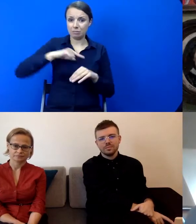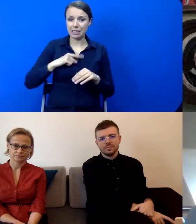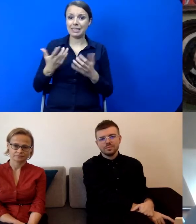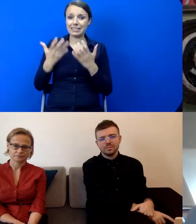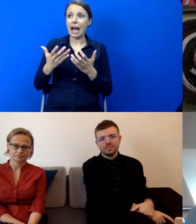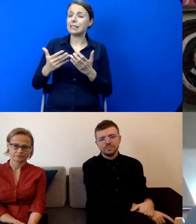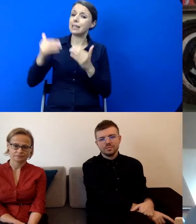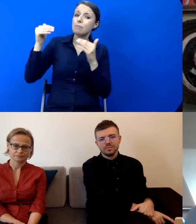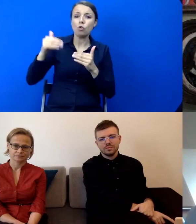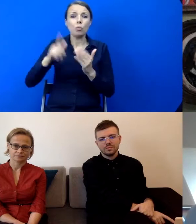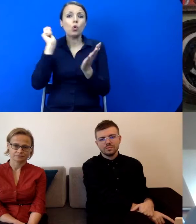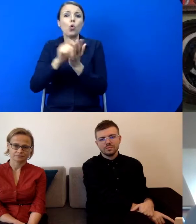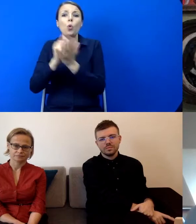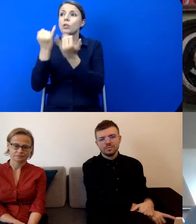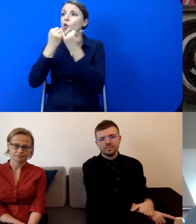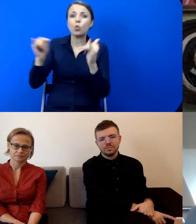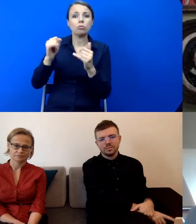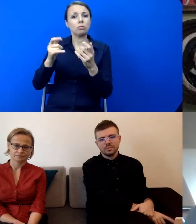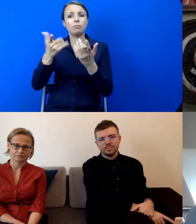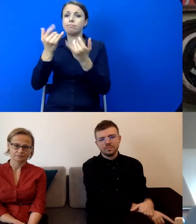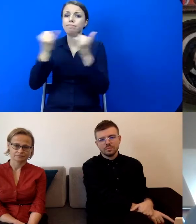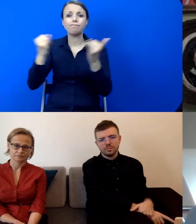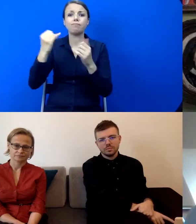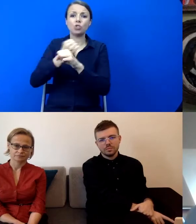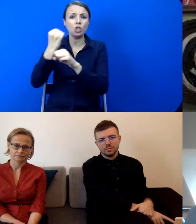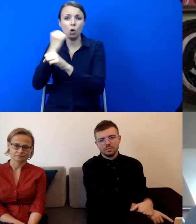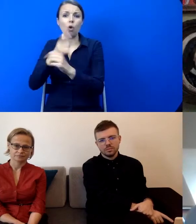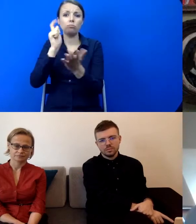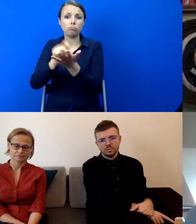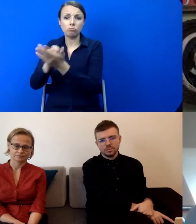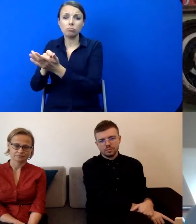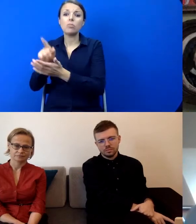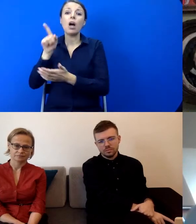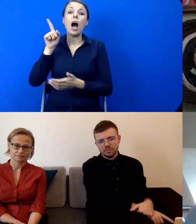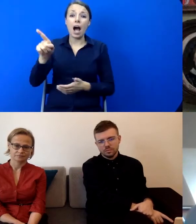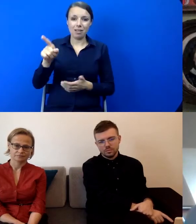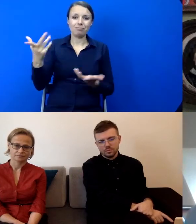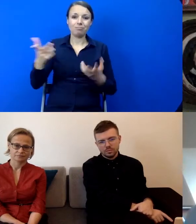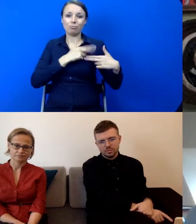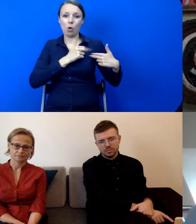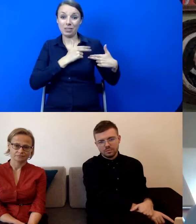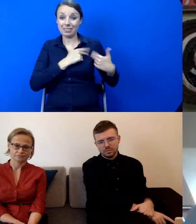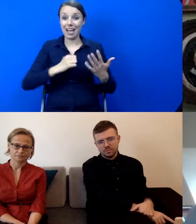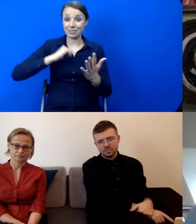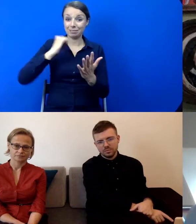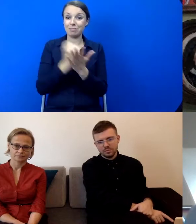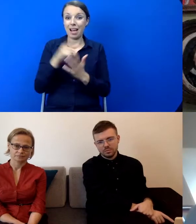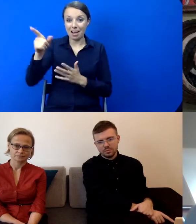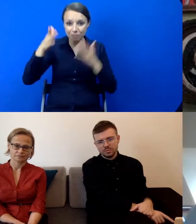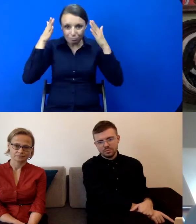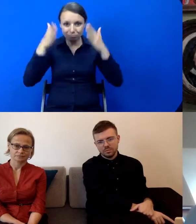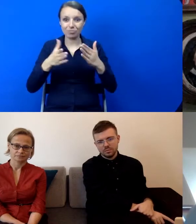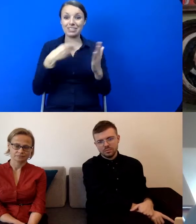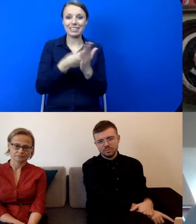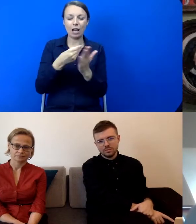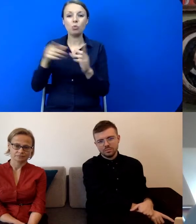nikt jedno osobowo nie decyduje, bo jest Komisja ds. zakupów, darowizn i depozytów, tak to się